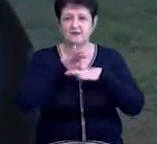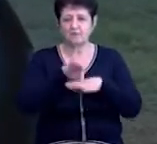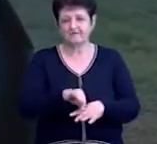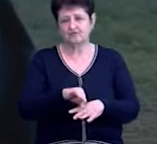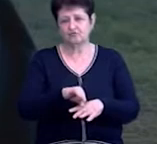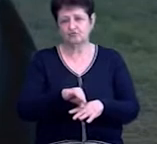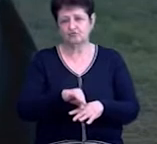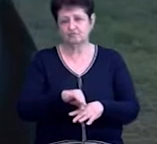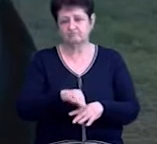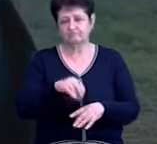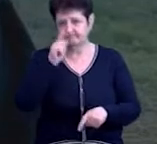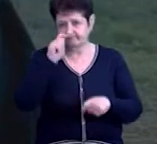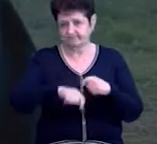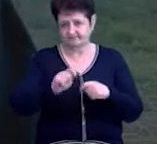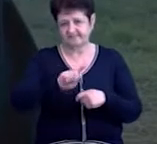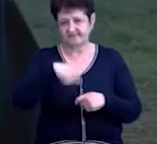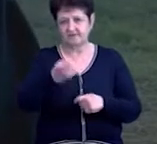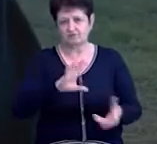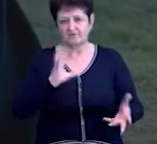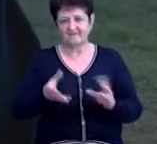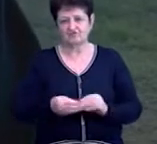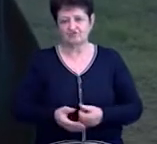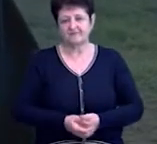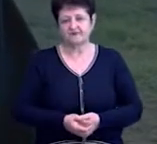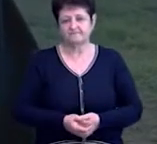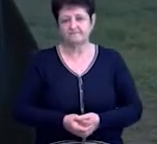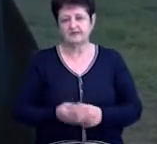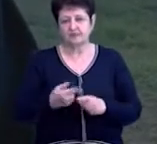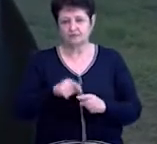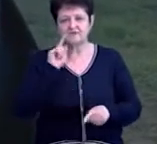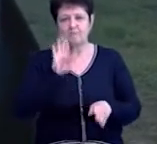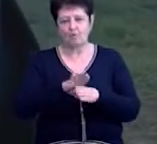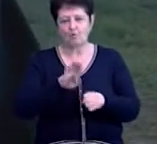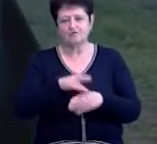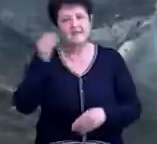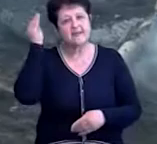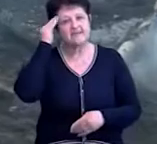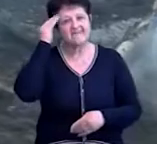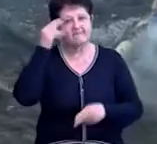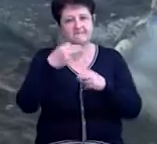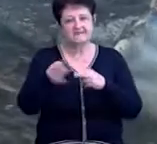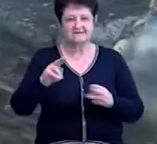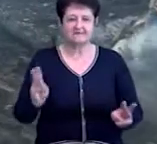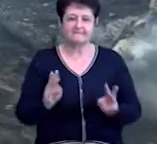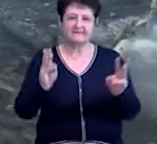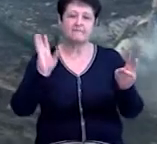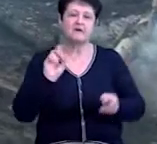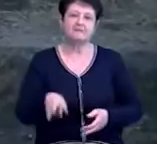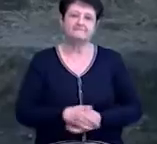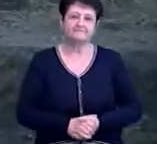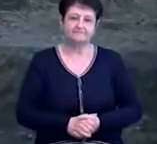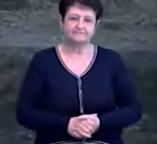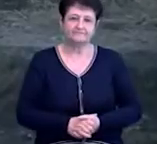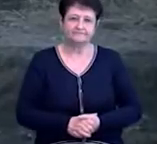оперативно-слідчі дії і дадуть висновки. Але це схоже на навмисний підпал. Олексій Коцепчук, Віталій